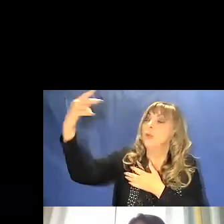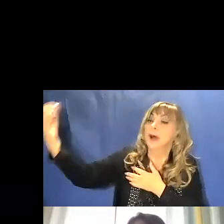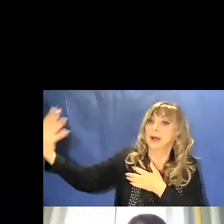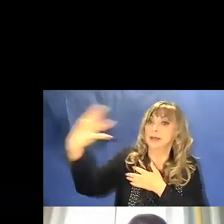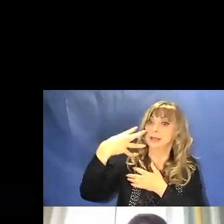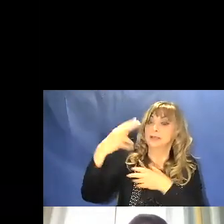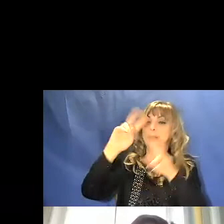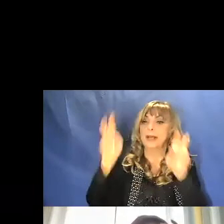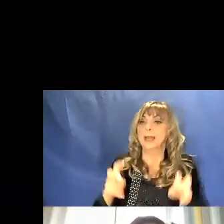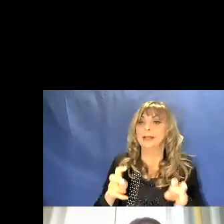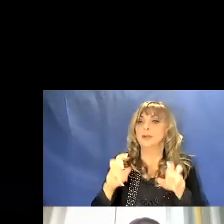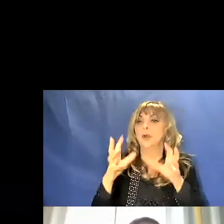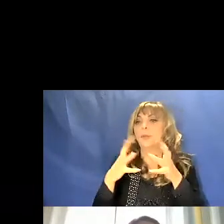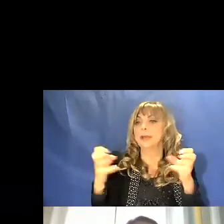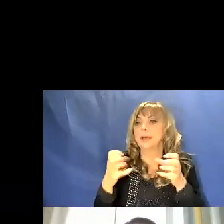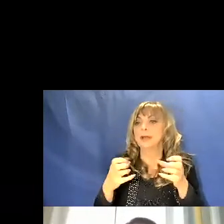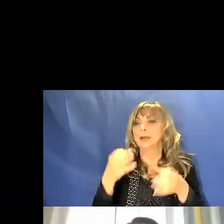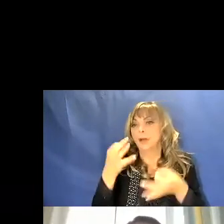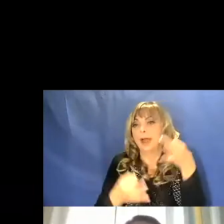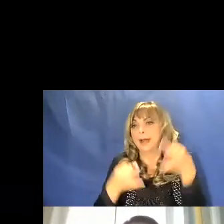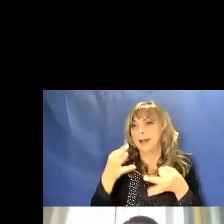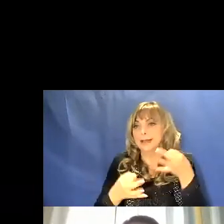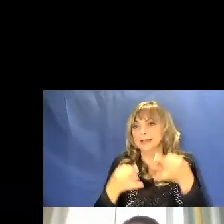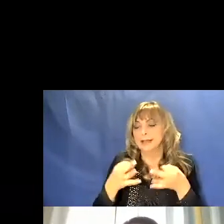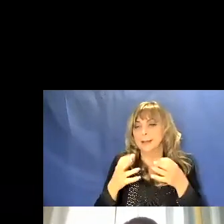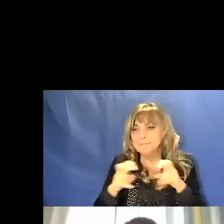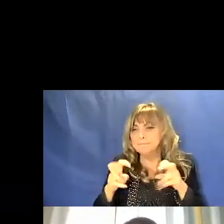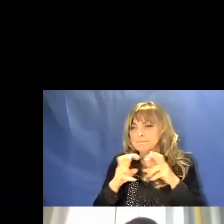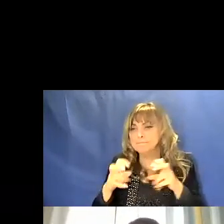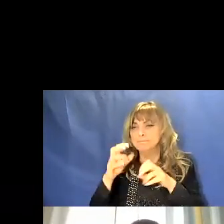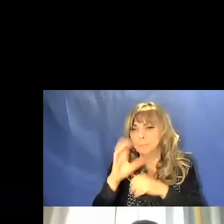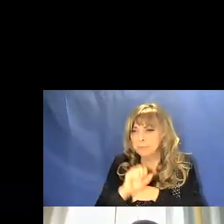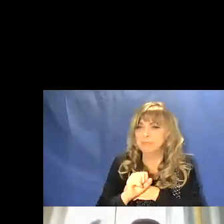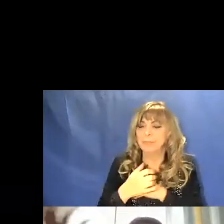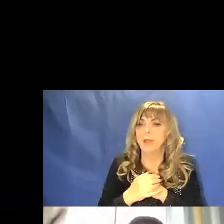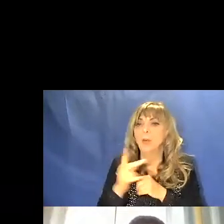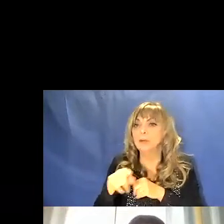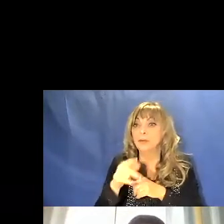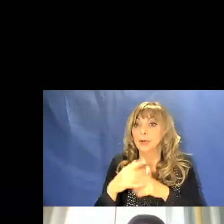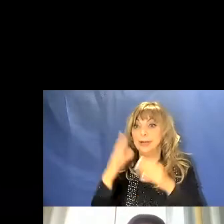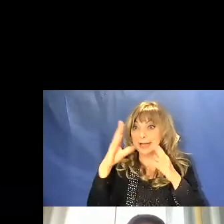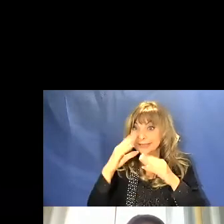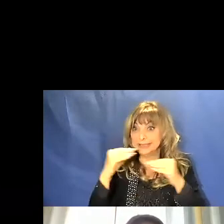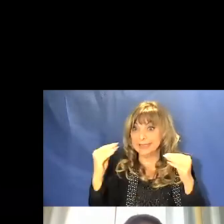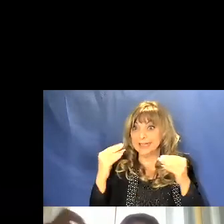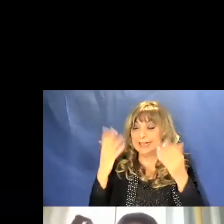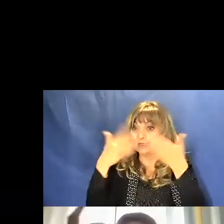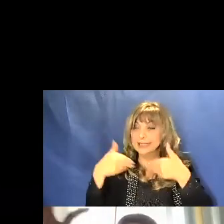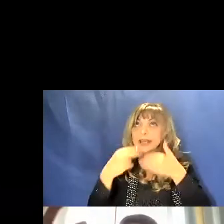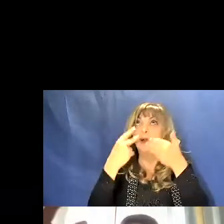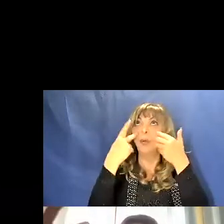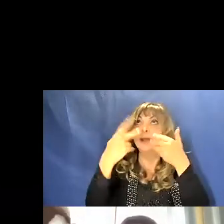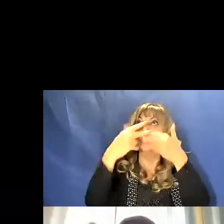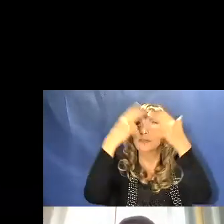analizzarla. Quando la sera alzate gli occhi al cielo, a prima